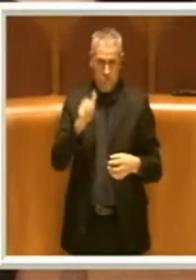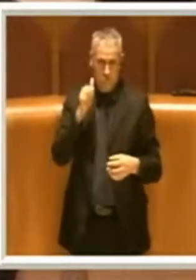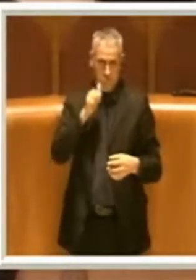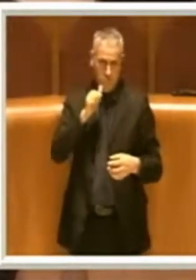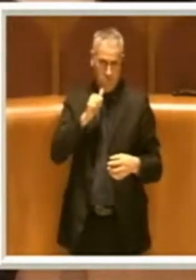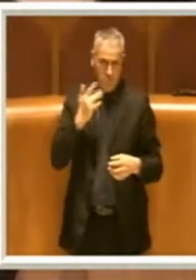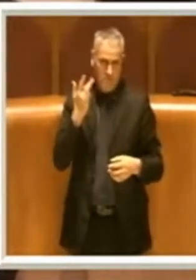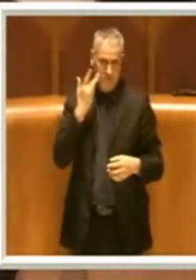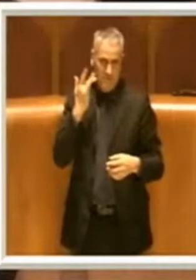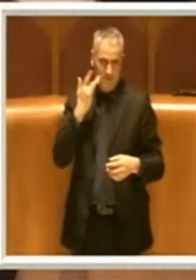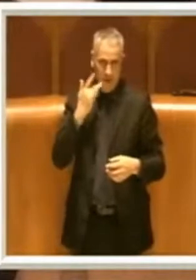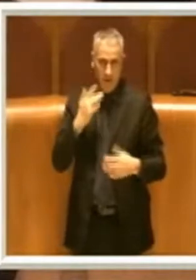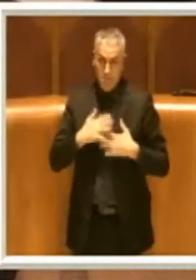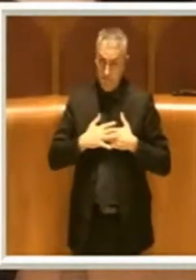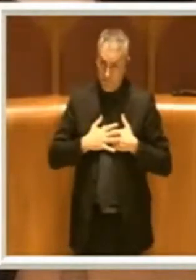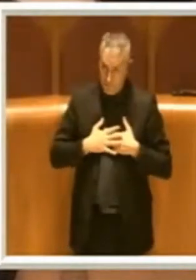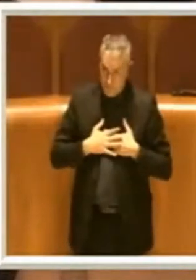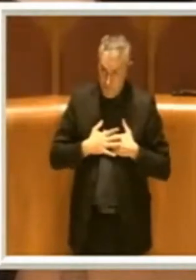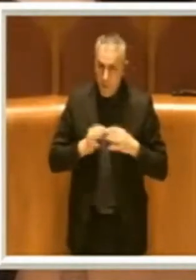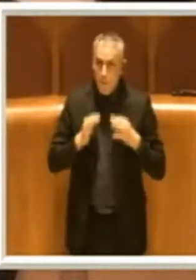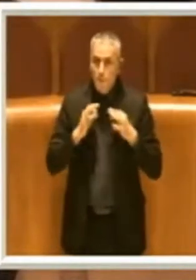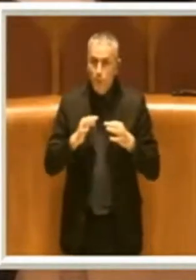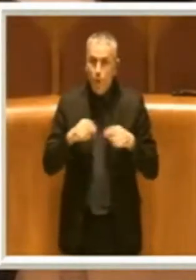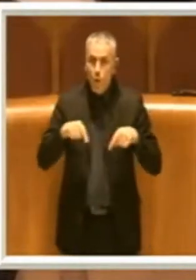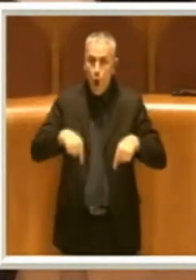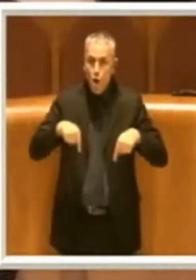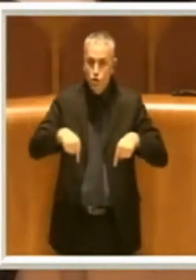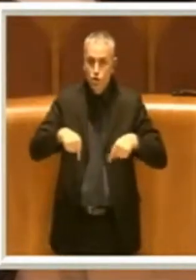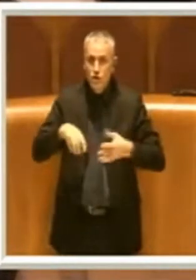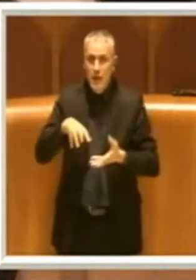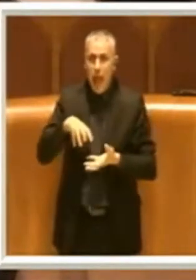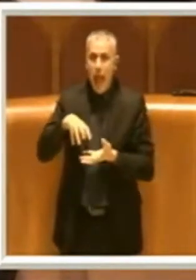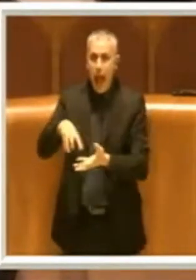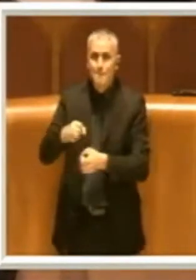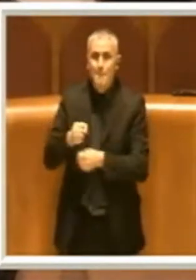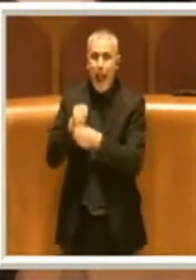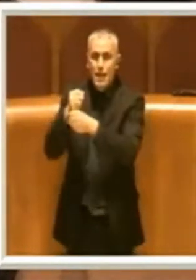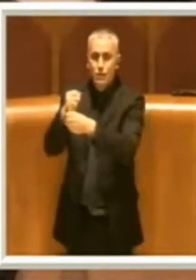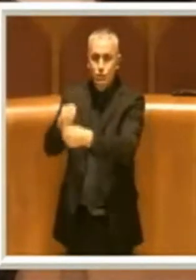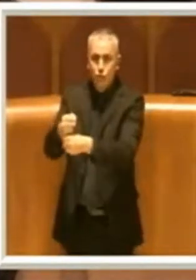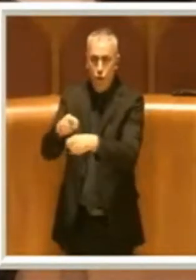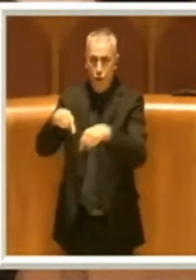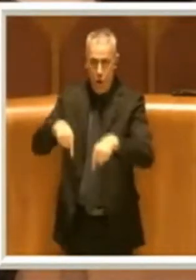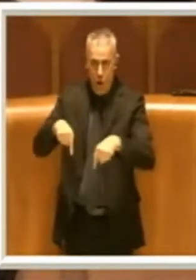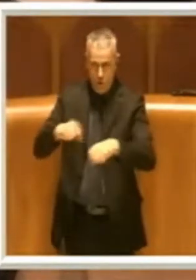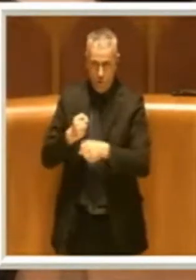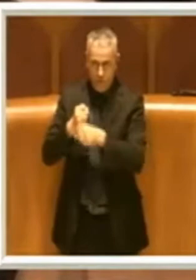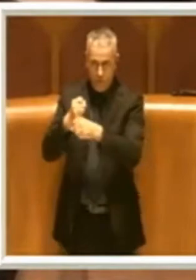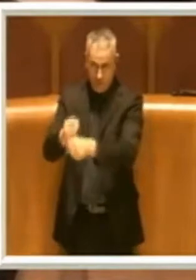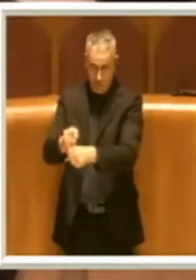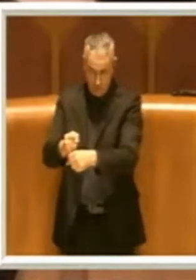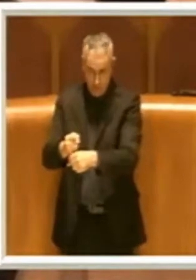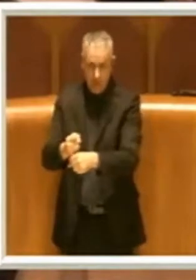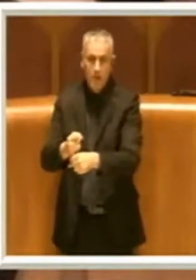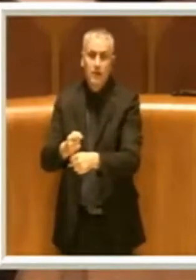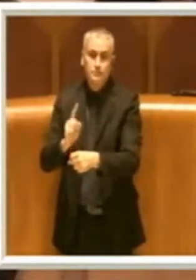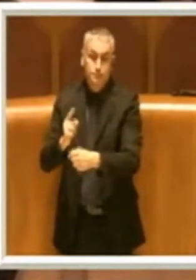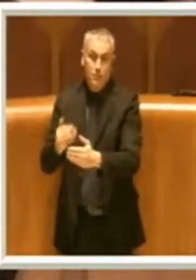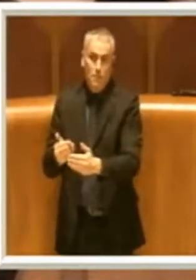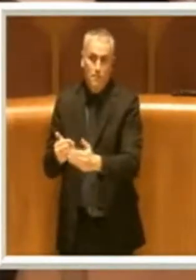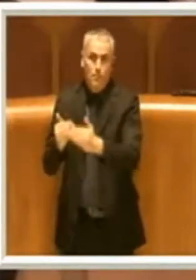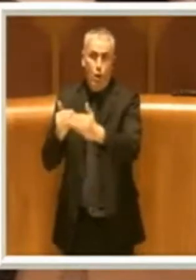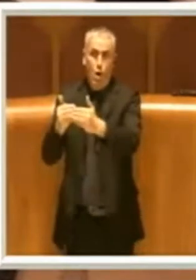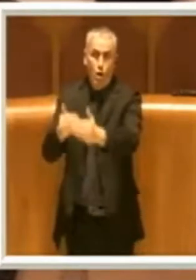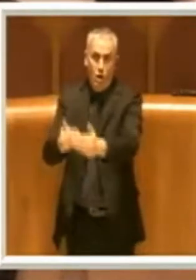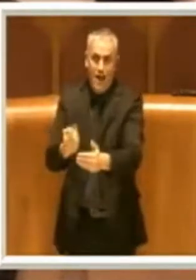Sottolino soprattutto che l'appalto che oggi stiamo gestendo e che abbiamo dovuto prorogare al fine di